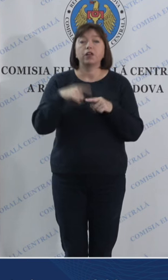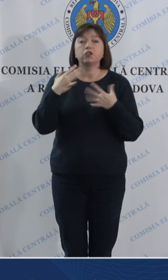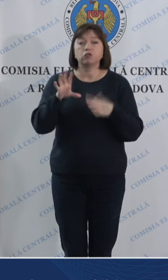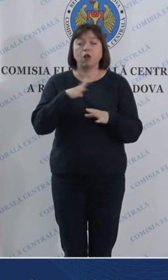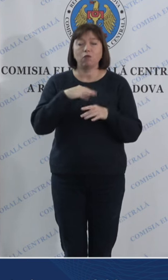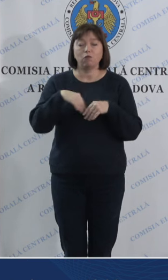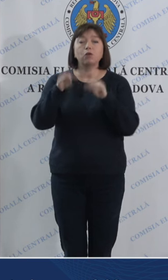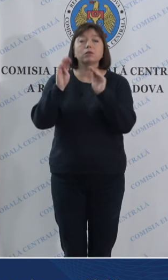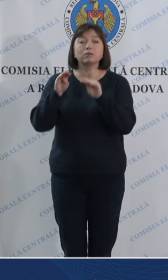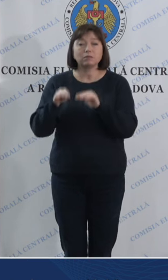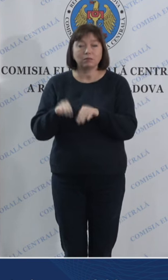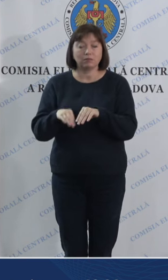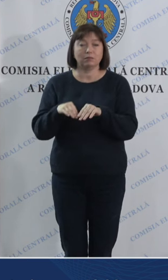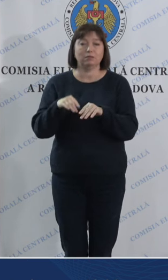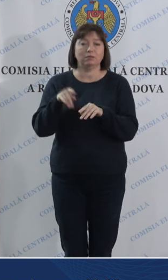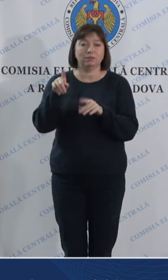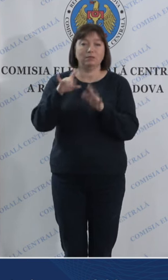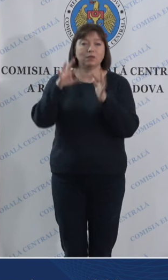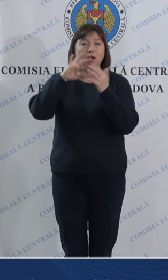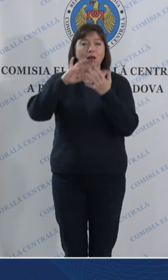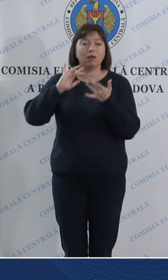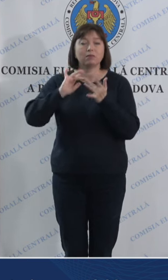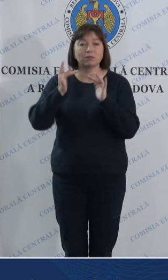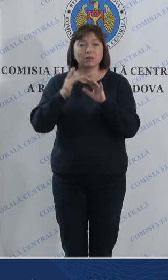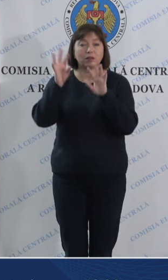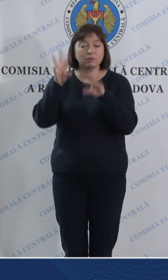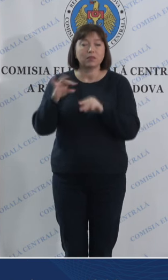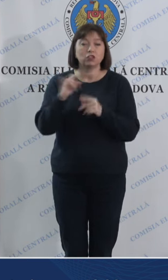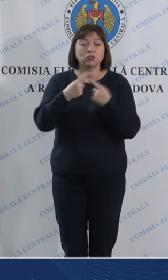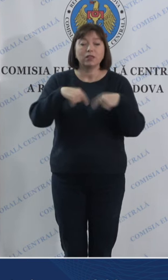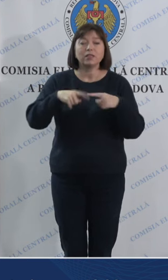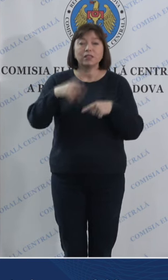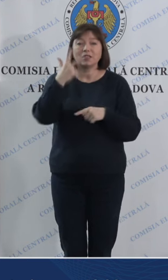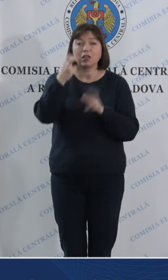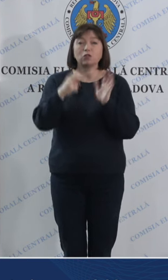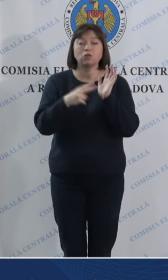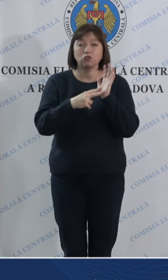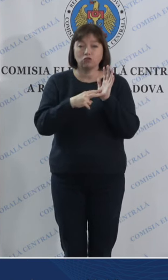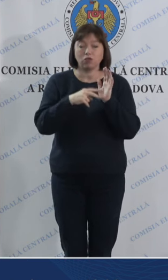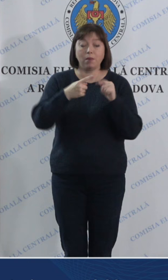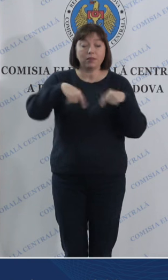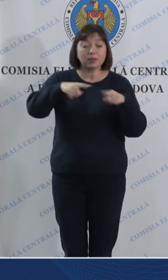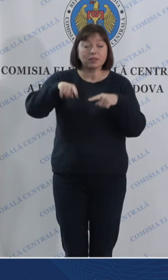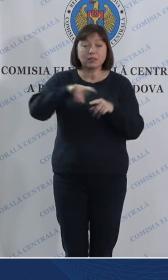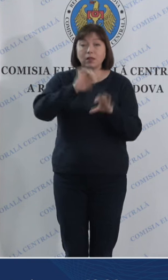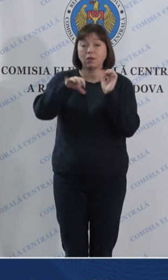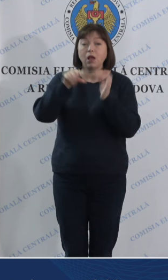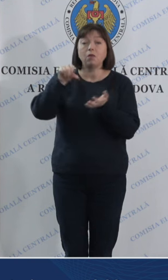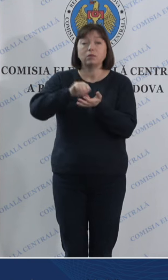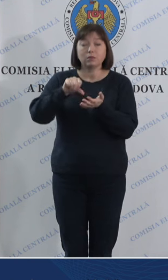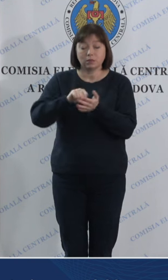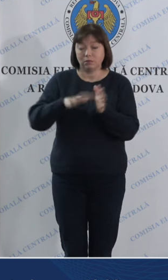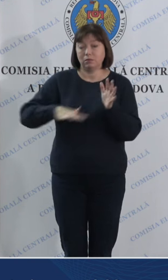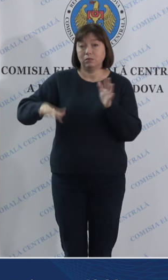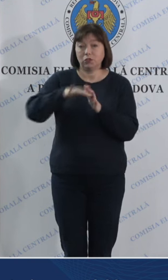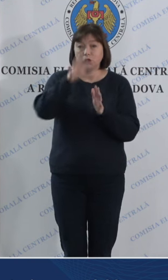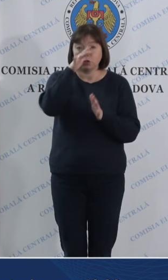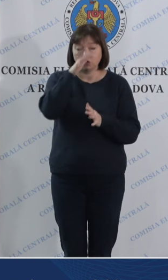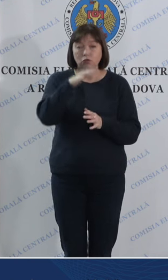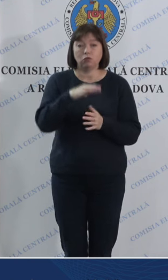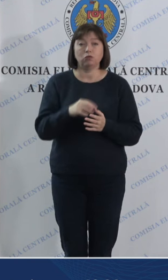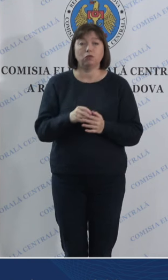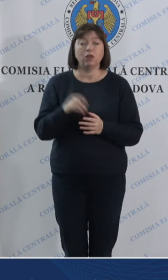către operator Sias, dar și datele elevate de către biroule electorale cele 307 participare la vot pe municipiul Chișinău.